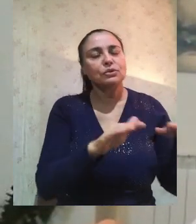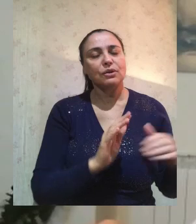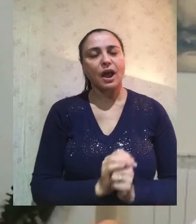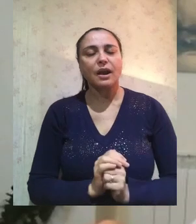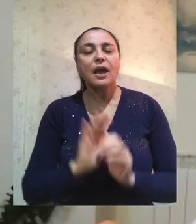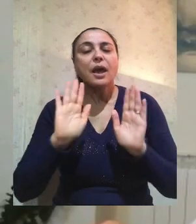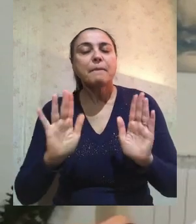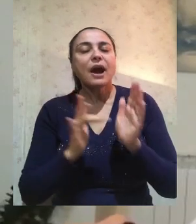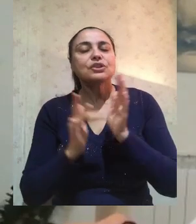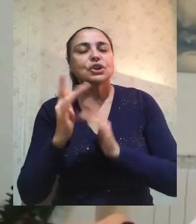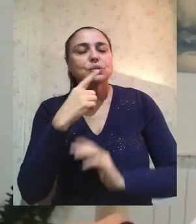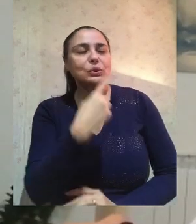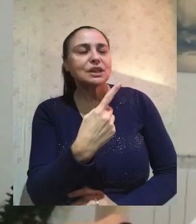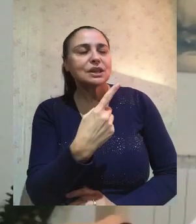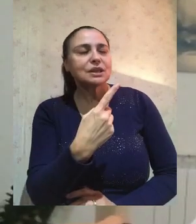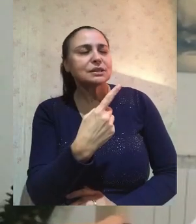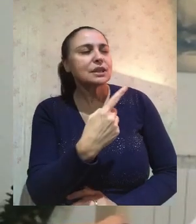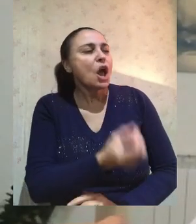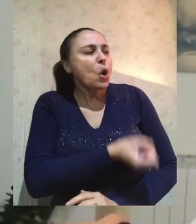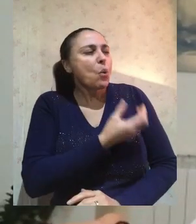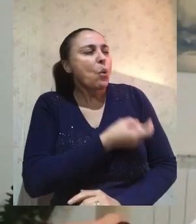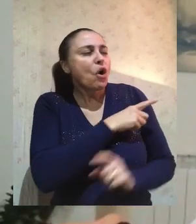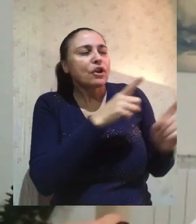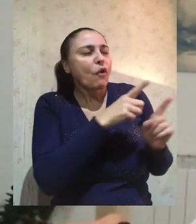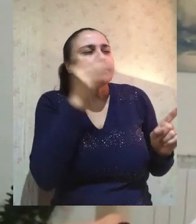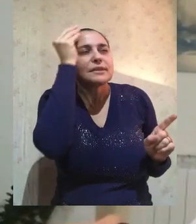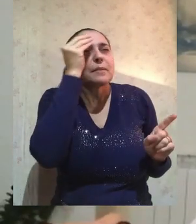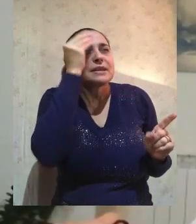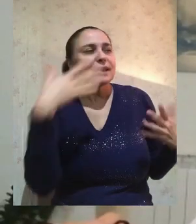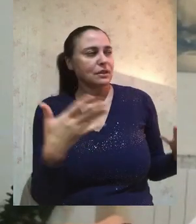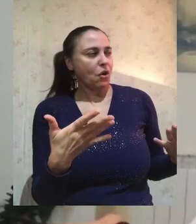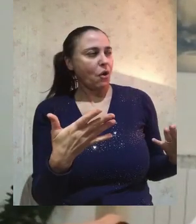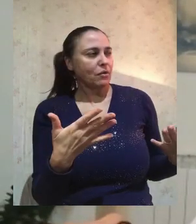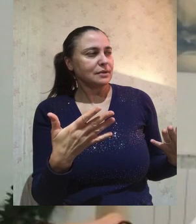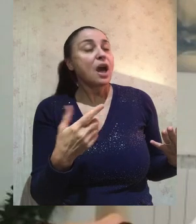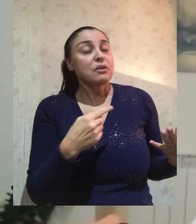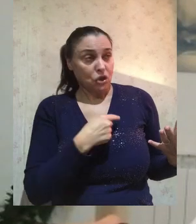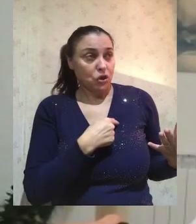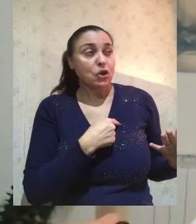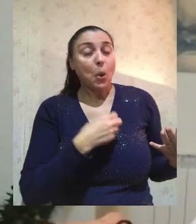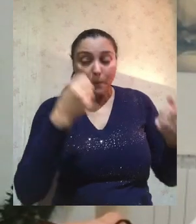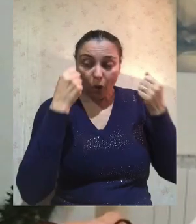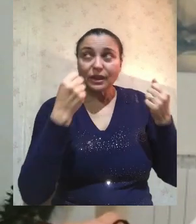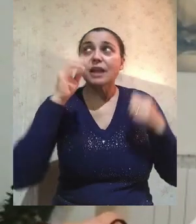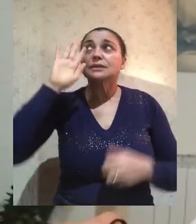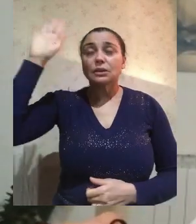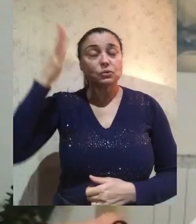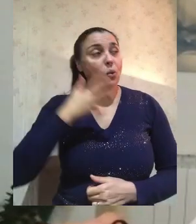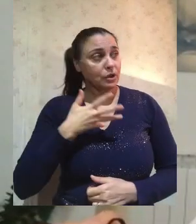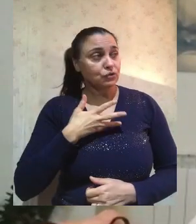vostri cuori? Che cos'è più facile dire, i tuoi peccati ti sono perdonati? Oppure dire,